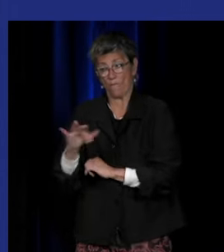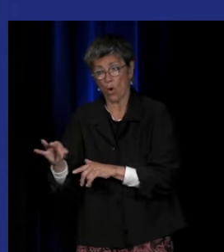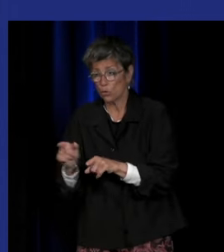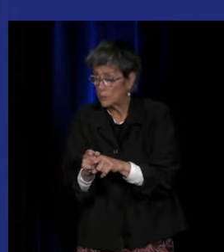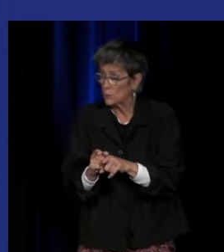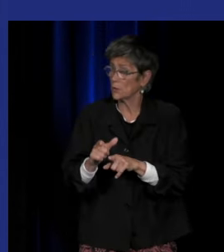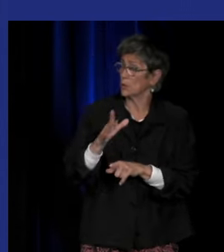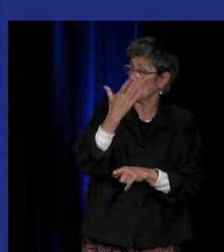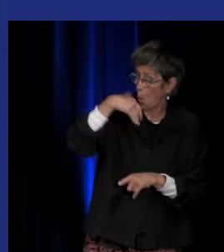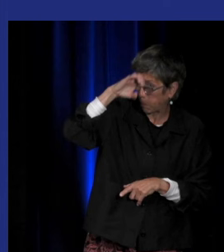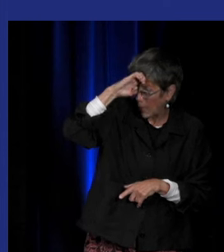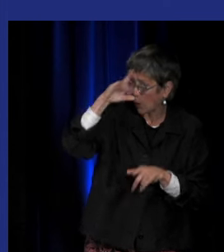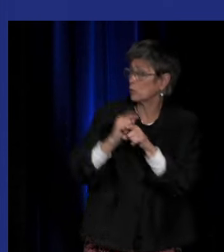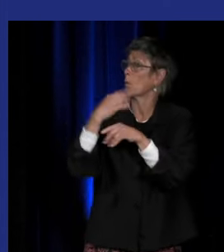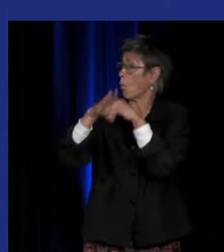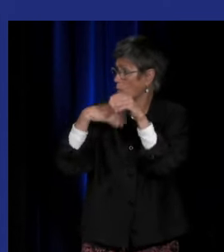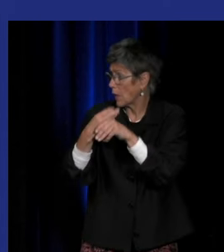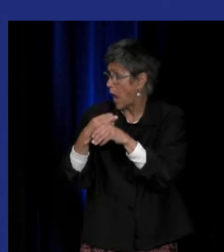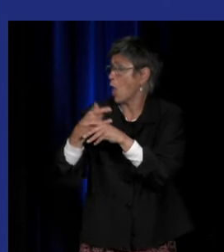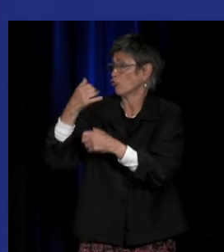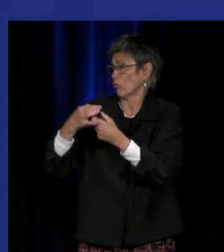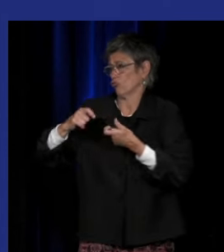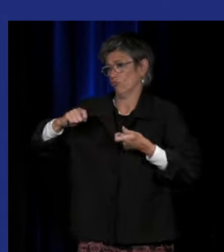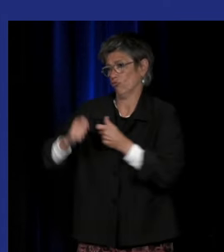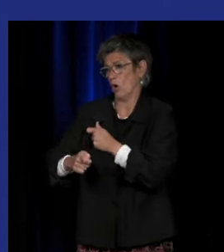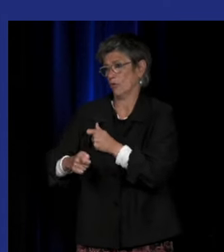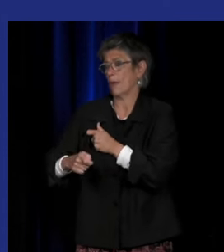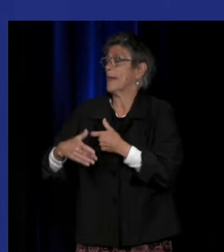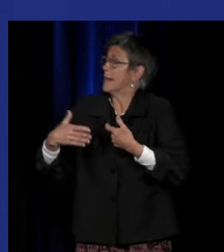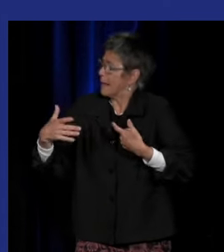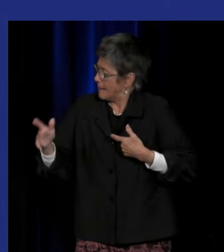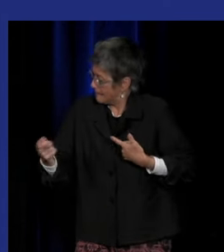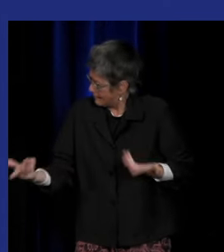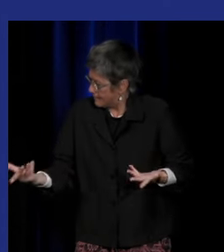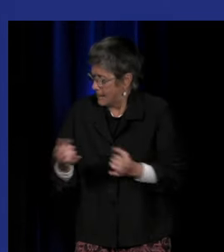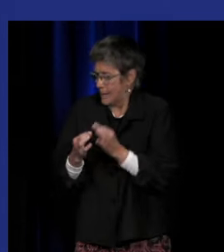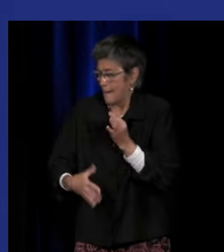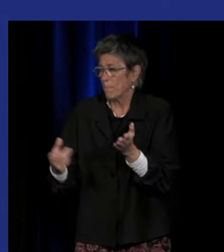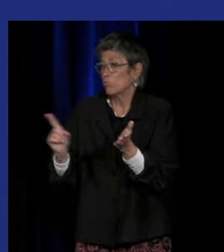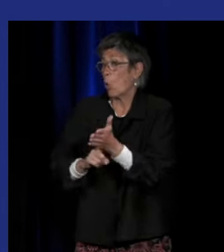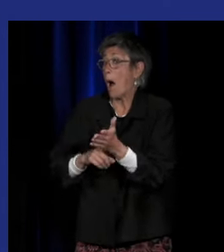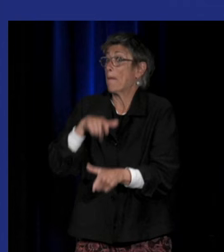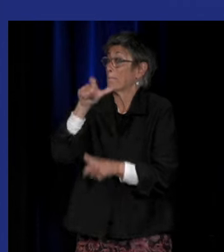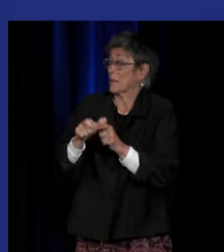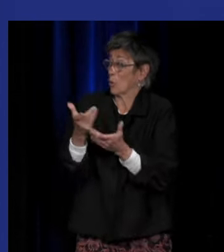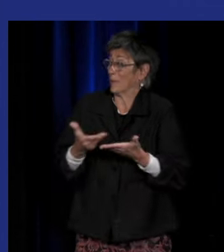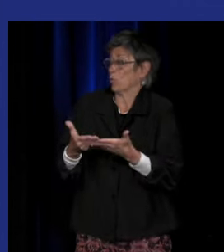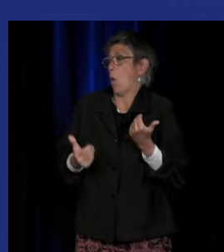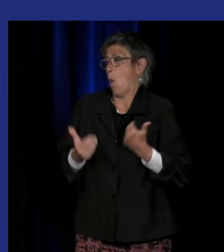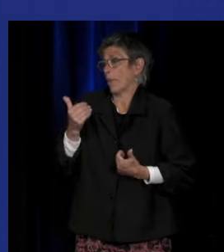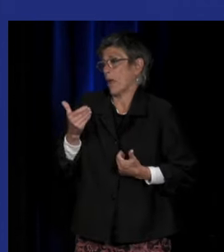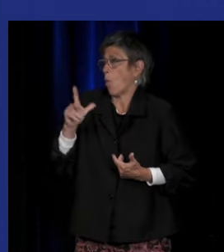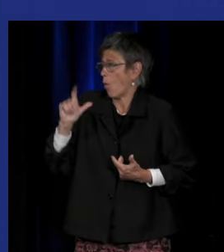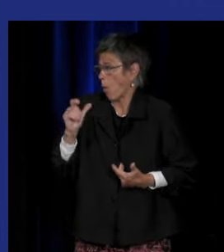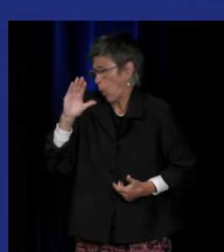aussi au niveau européen et mondial qui fait que les droits des personnes en situation d'handicap commencent à être reconnus droit à la